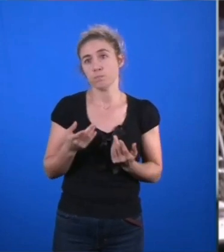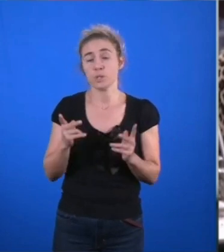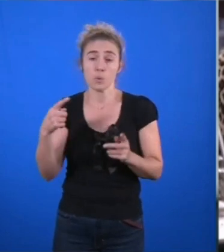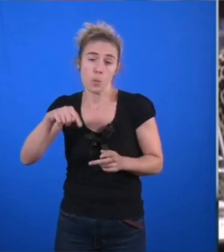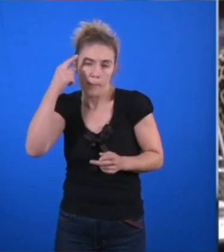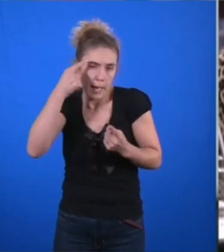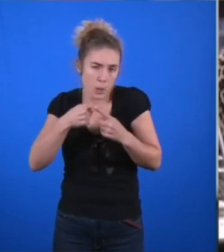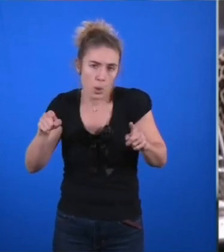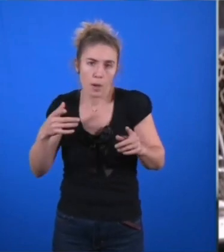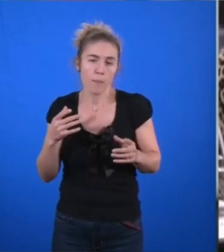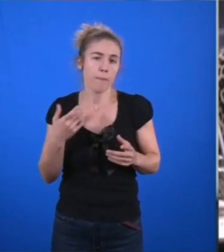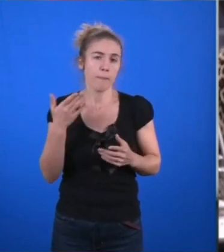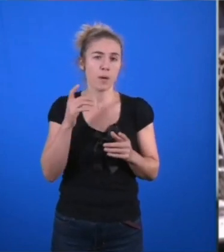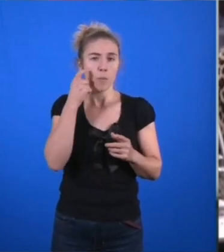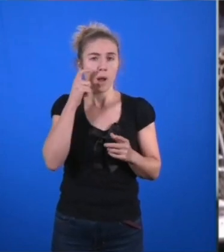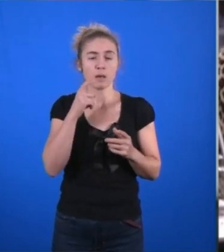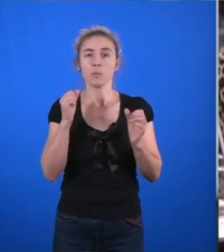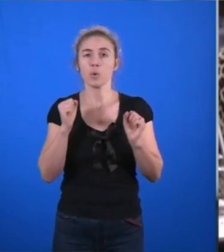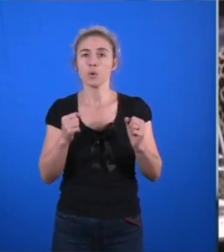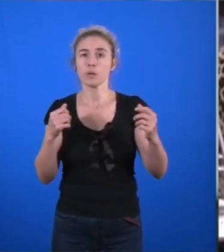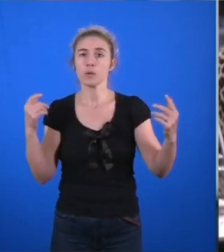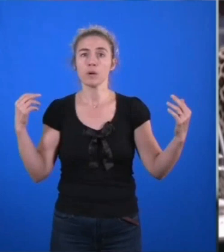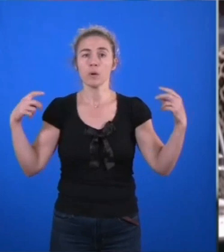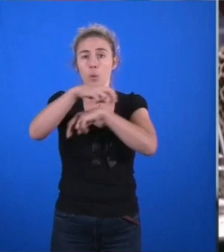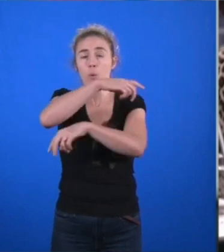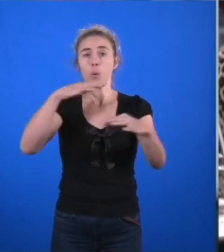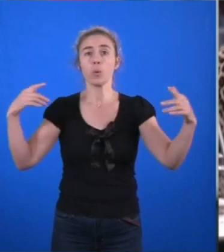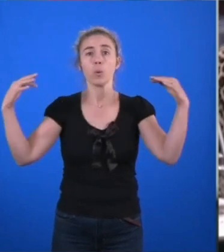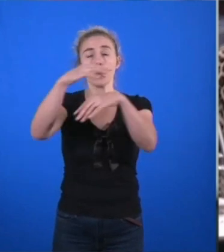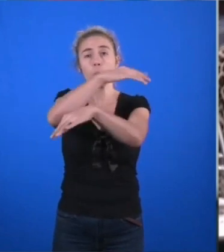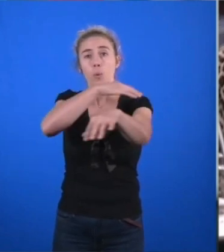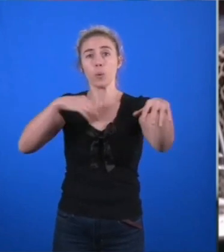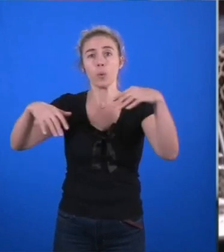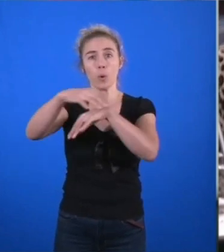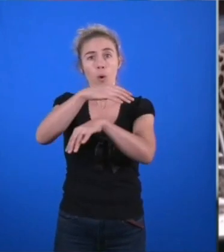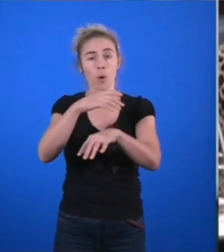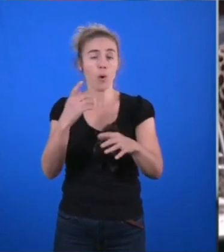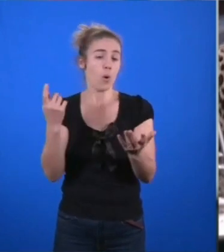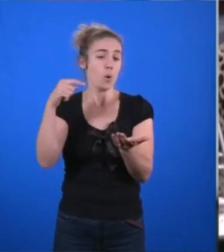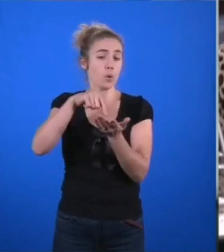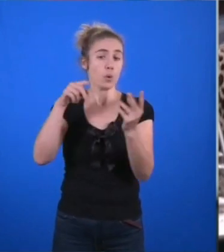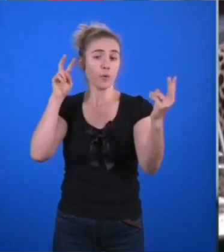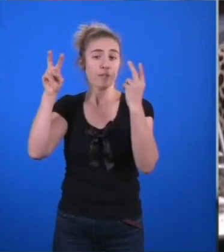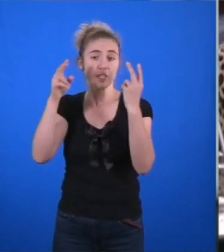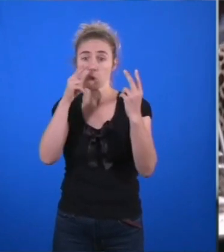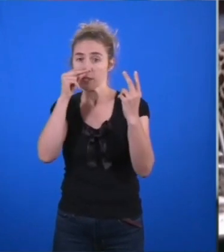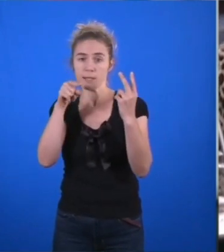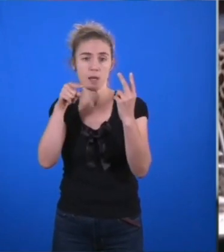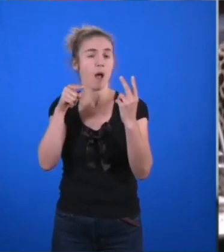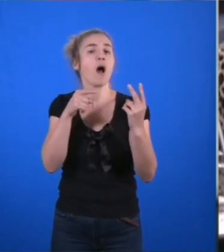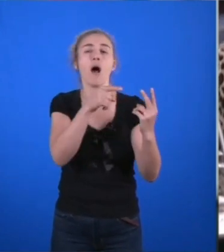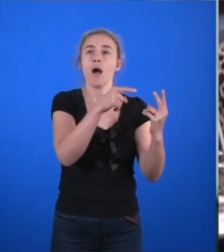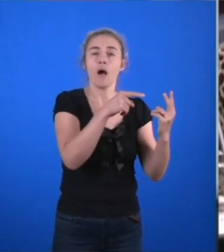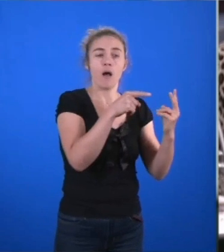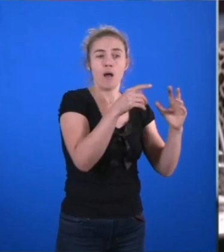fluidité des déplacements qu'il va amener dans les parties notamment les plus problématiques du périphérique nantais va soulager un grand